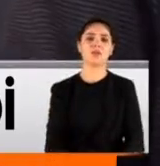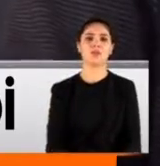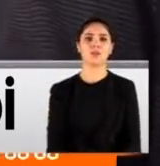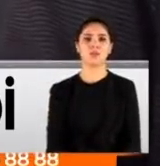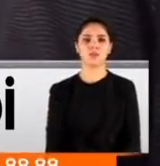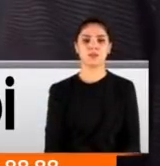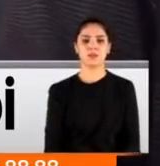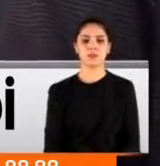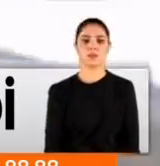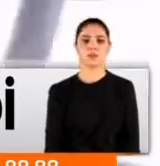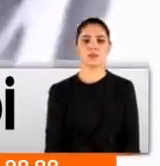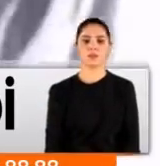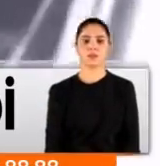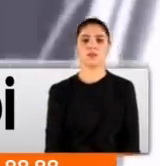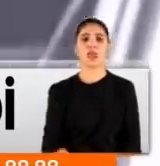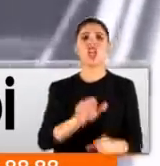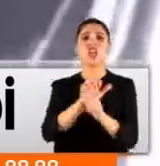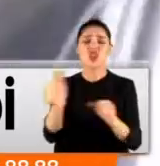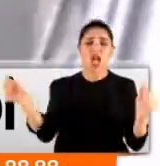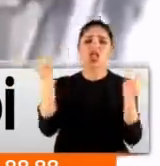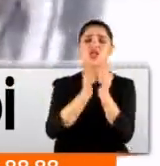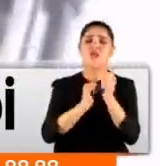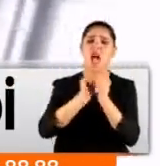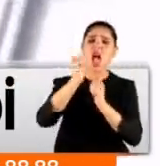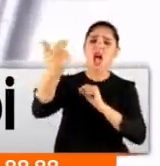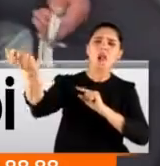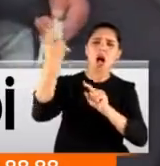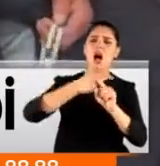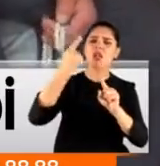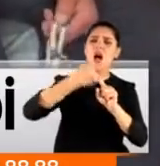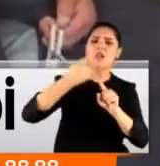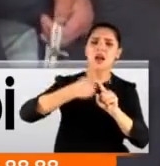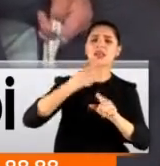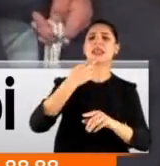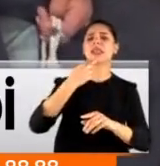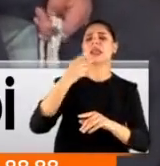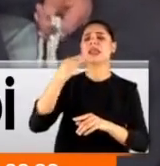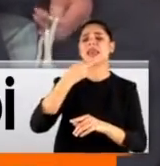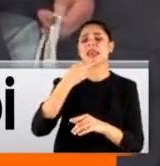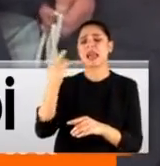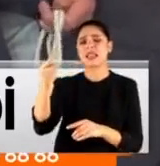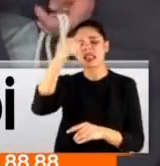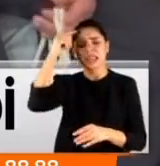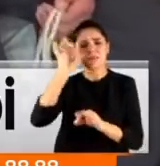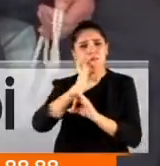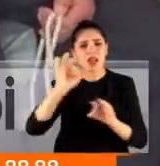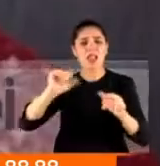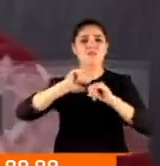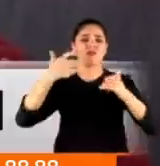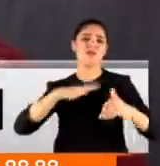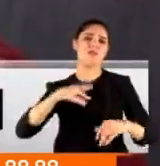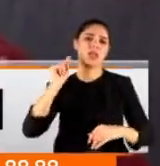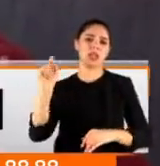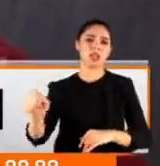sessiz kaldım çocuklarım için. Şiddetin dozu gün geçtikçe arttı. Talihsiz kadın artık dayanamayınca da boşanmak istedi.